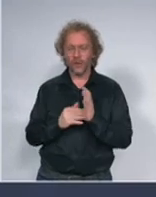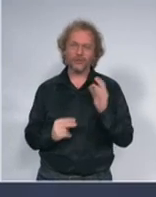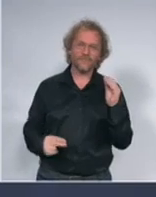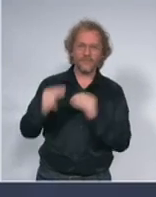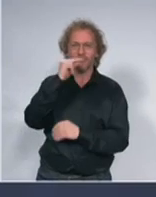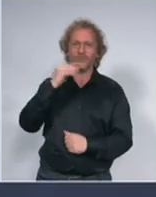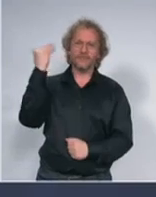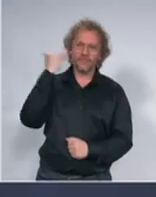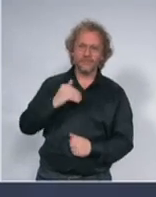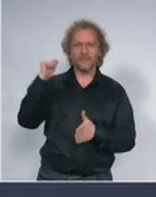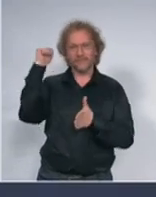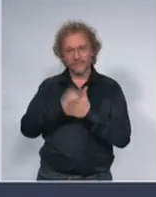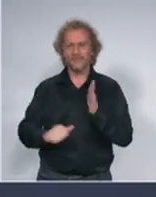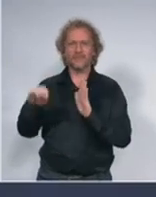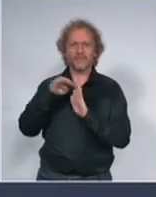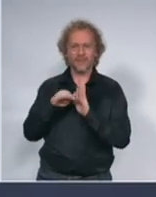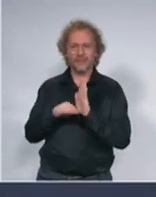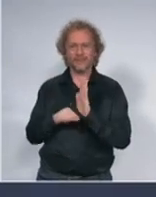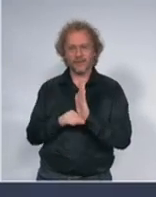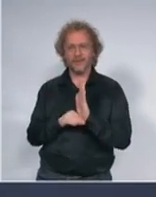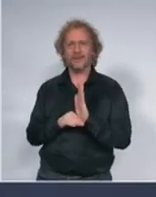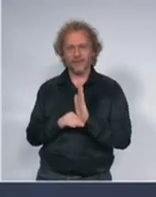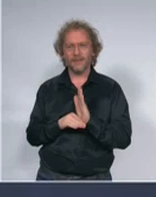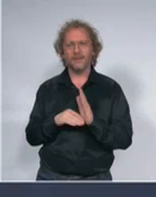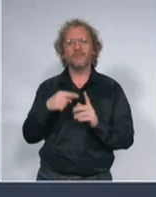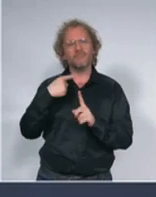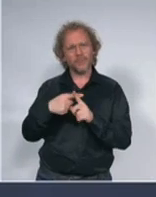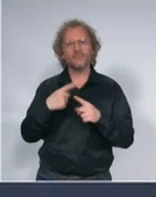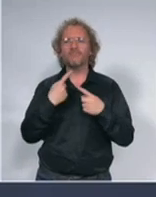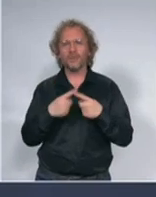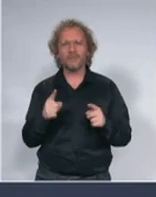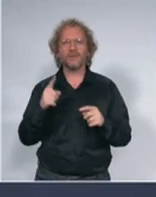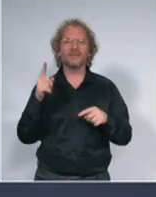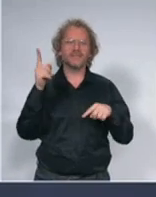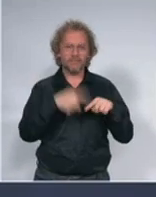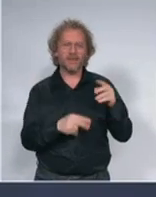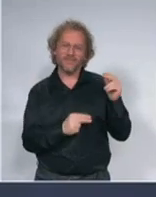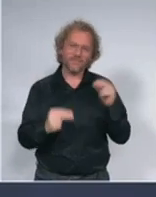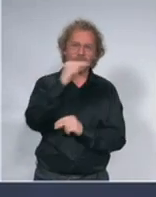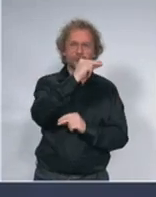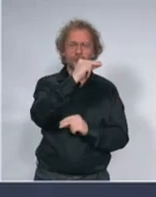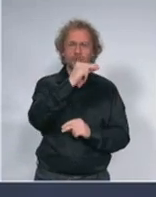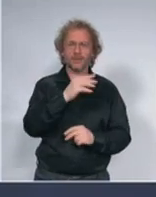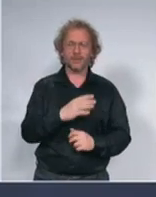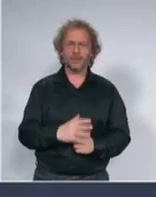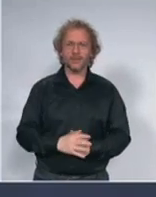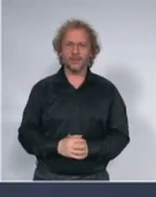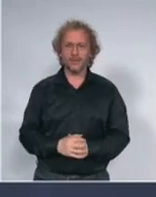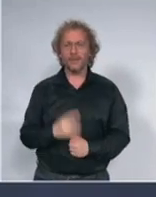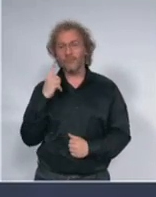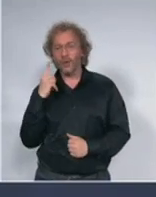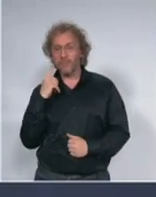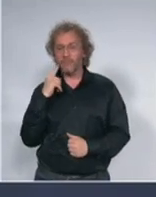i mere i sankcije kako bi probali da zaštitimo opštu populaciju u